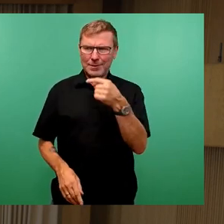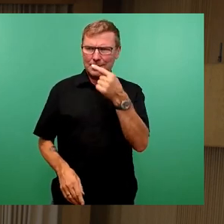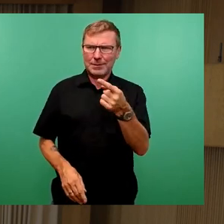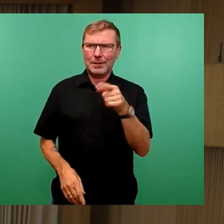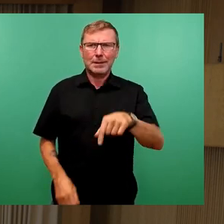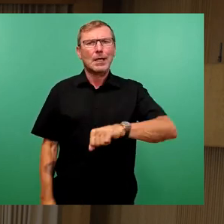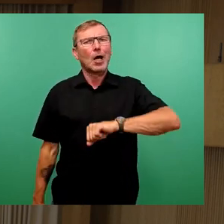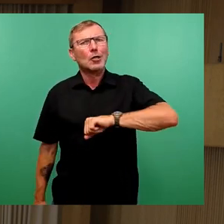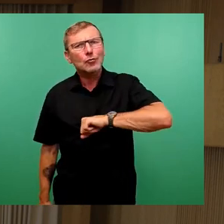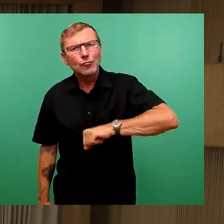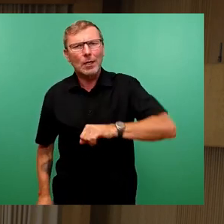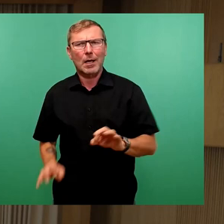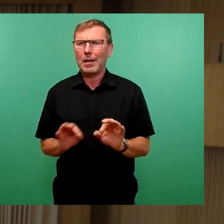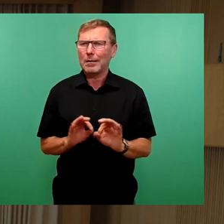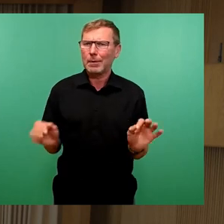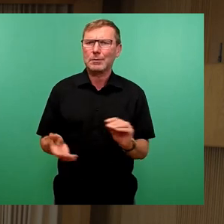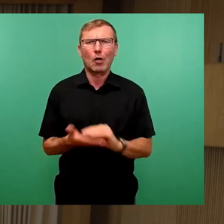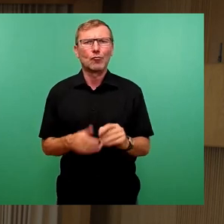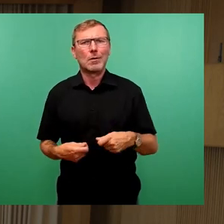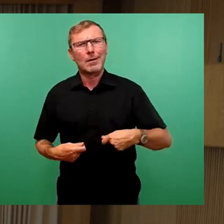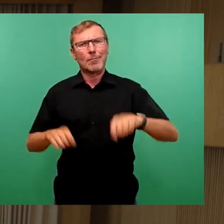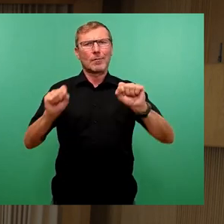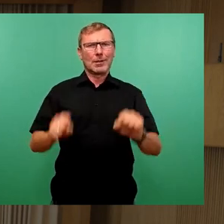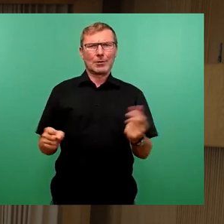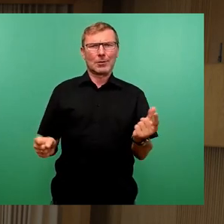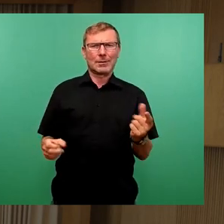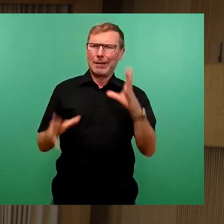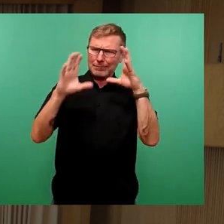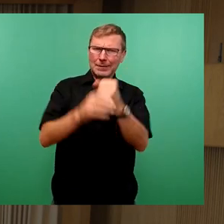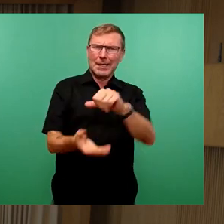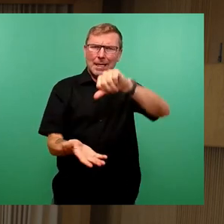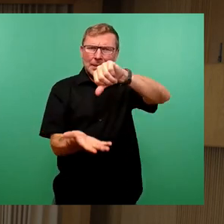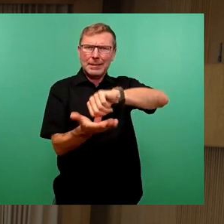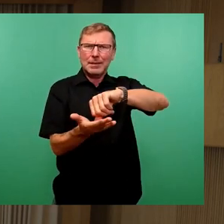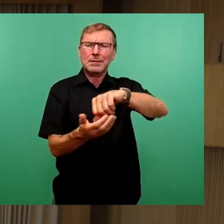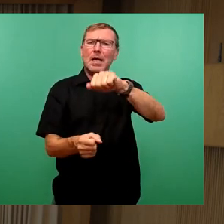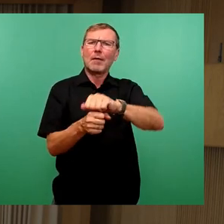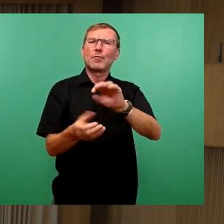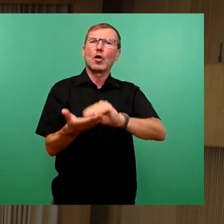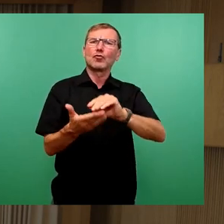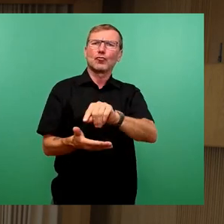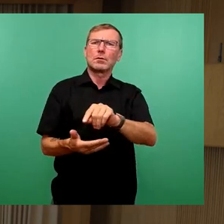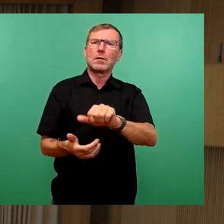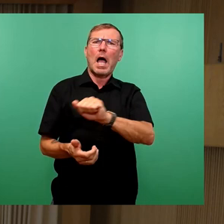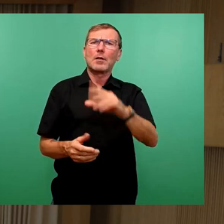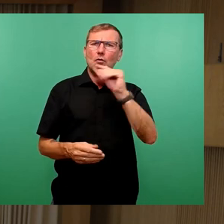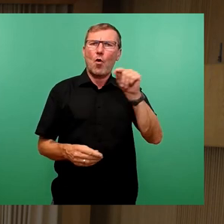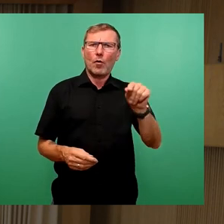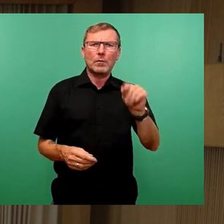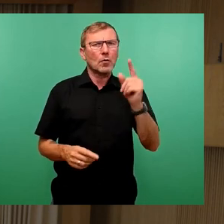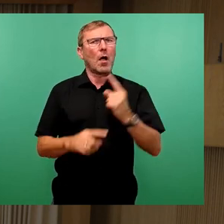und effektiver Schulen gebaut werden sollen. Die Zentralisierung des Amts für Schulen in den Anhöfen sollte zusätzlich positiv wirken.